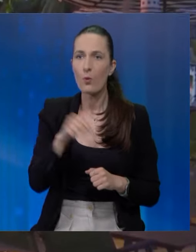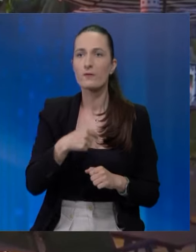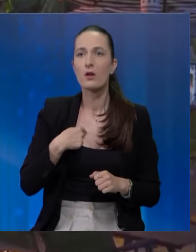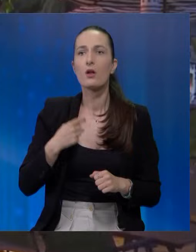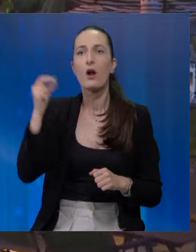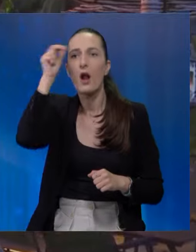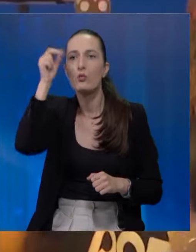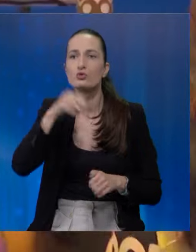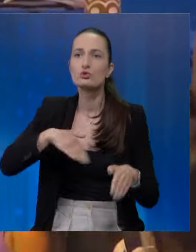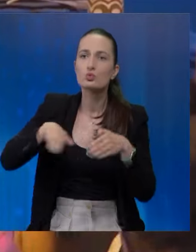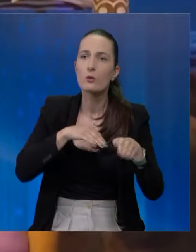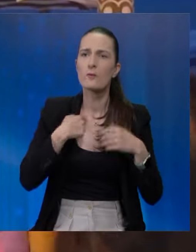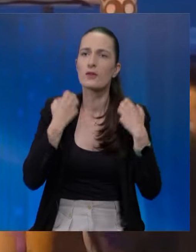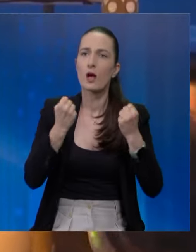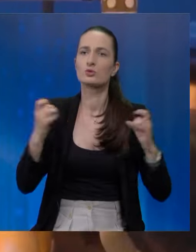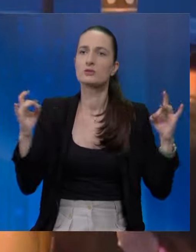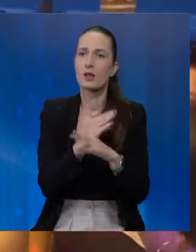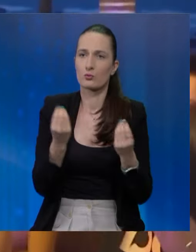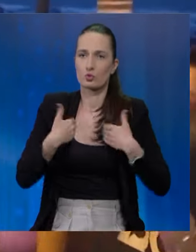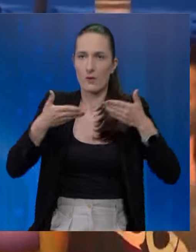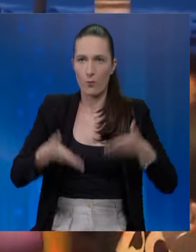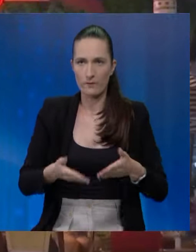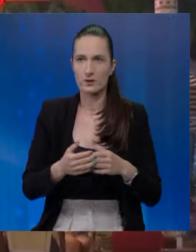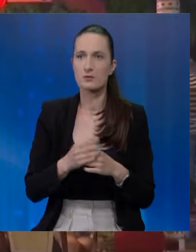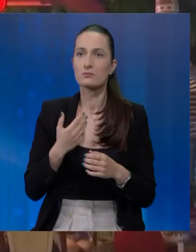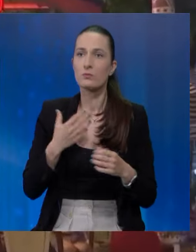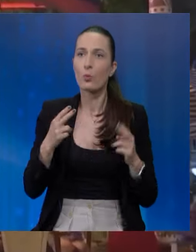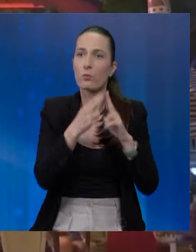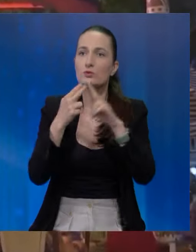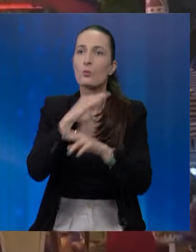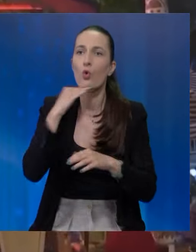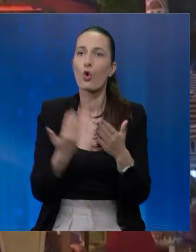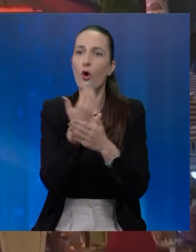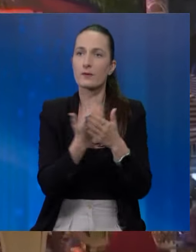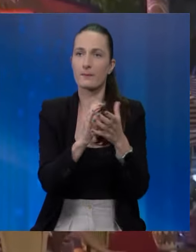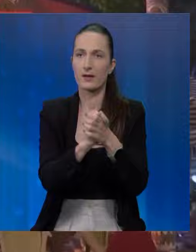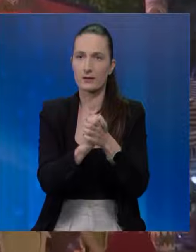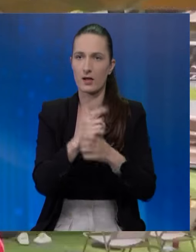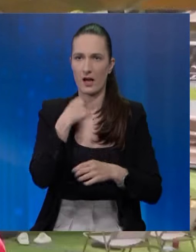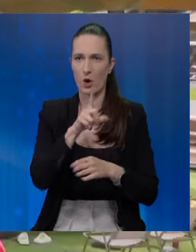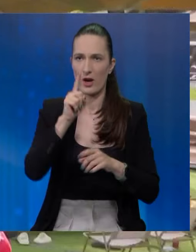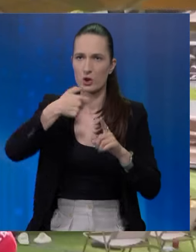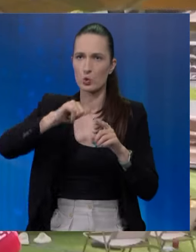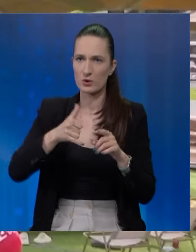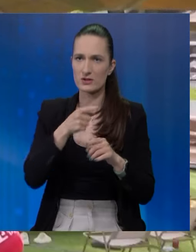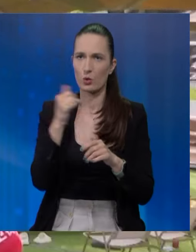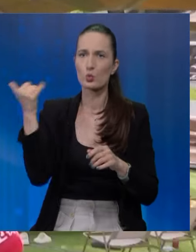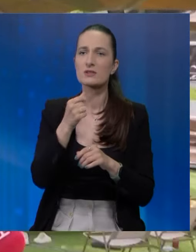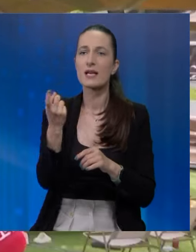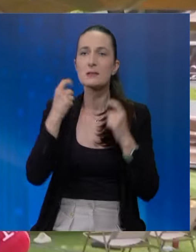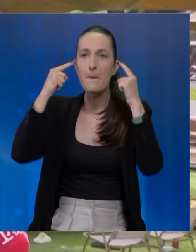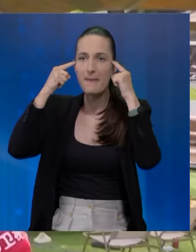ovde da naučim da surfujem i veoma sam srećen što sam ovde. Stekao sam i mnogo novih prijatelja, rekao je Li Juxia,